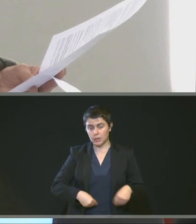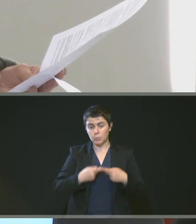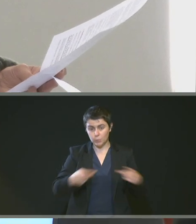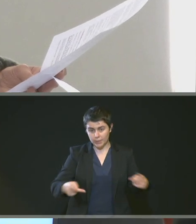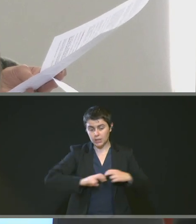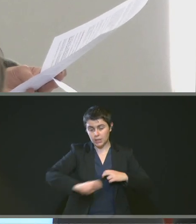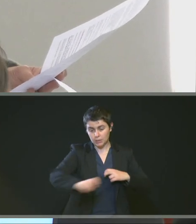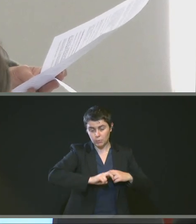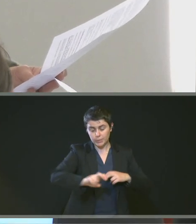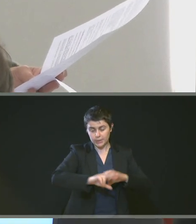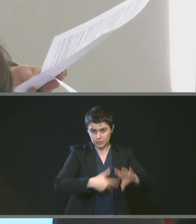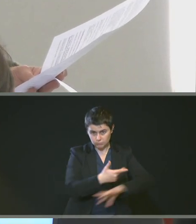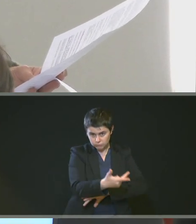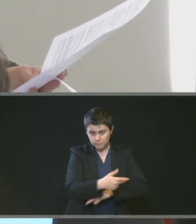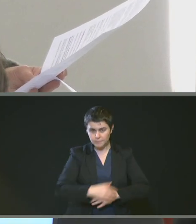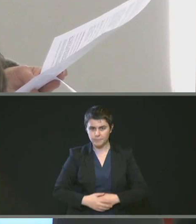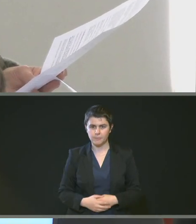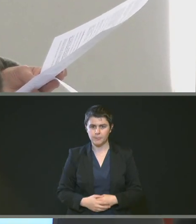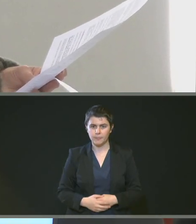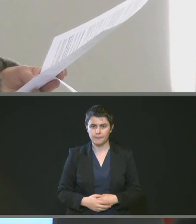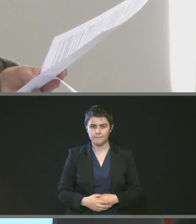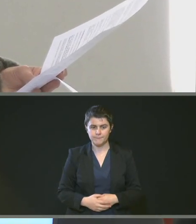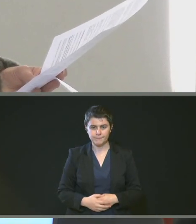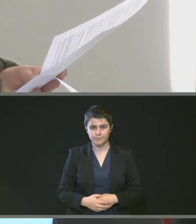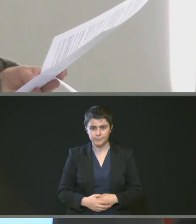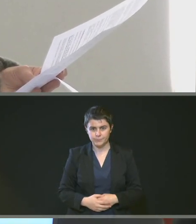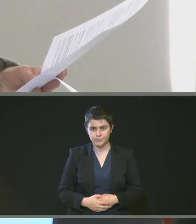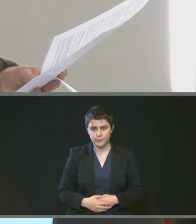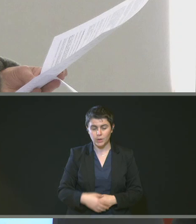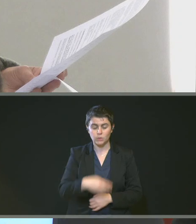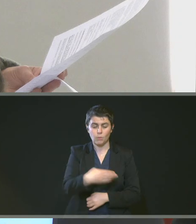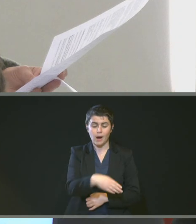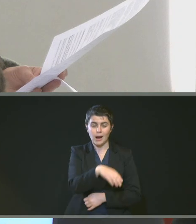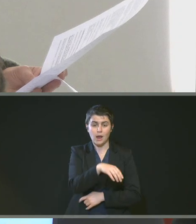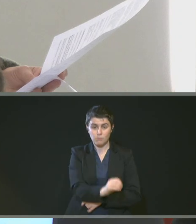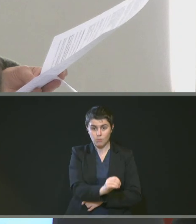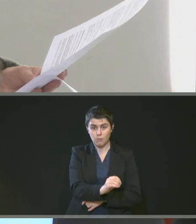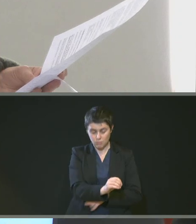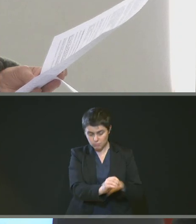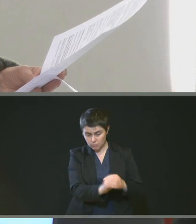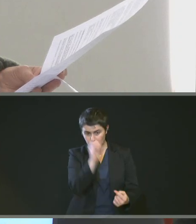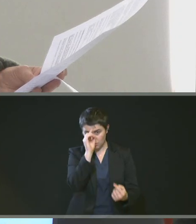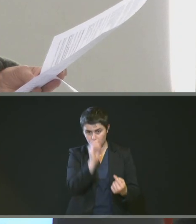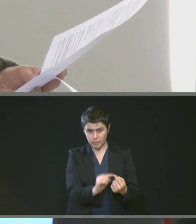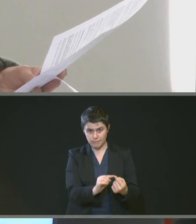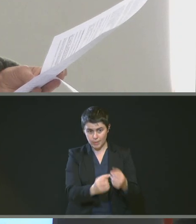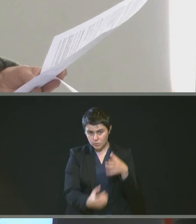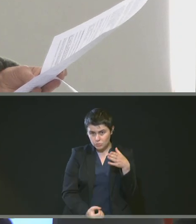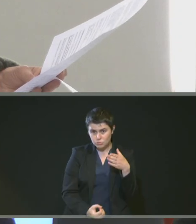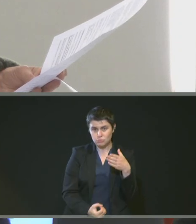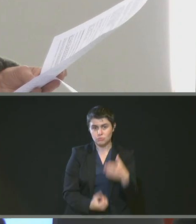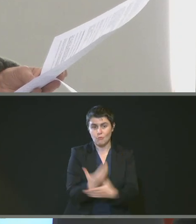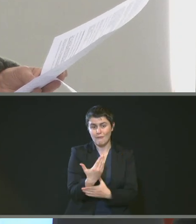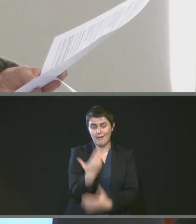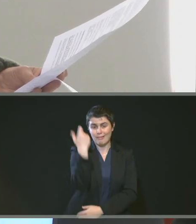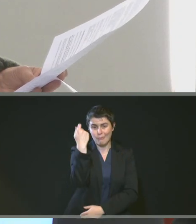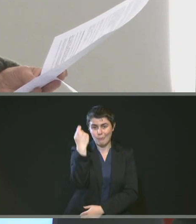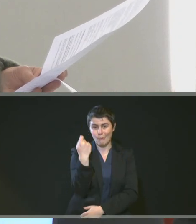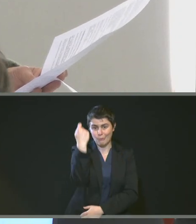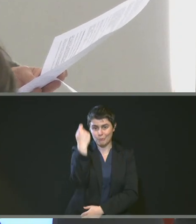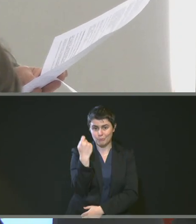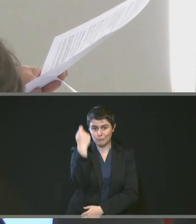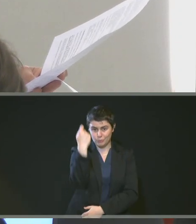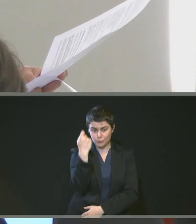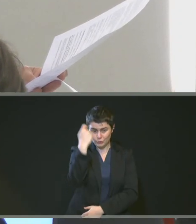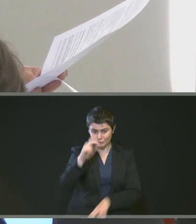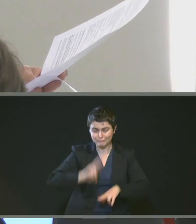concerne la maîtrise d'oeuvre pour la conception et réalisation de la nouvelle ligne de bus à haut